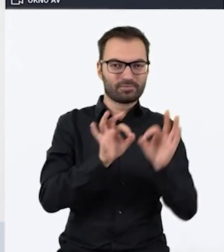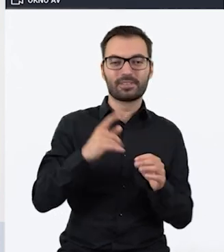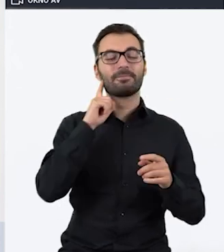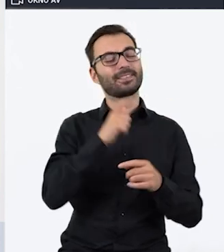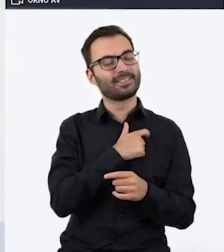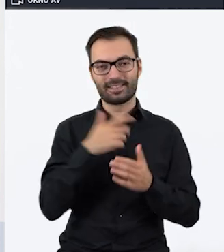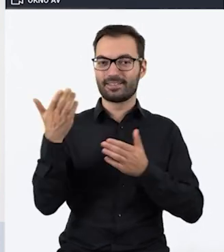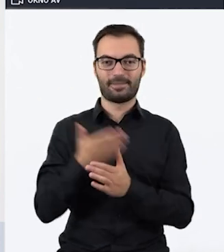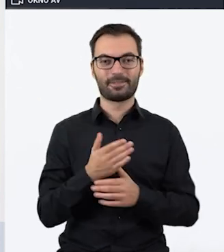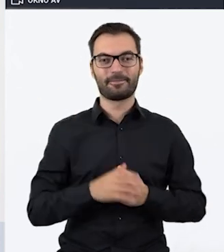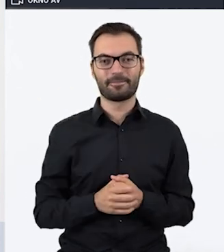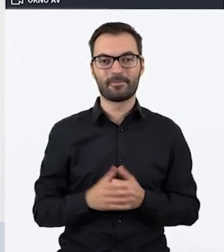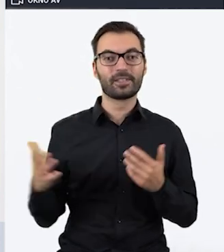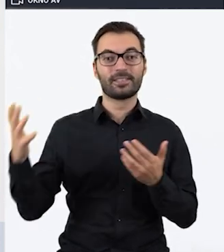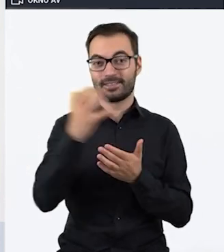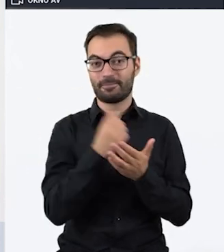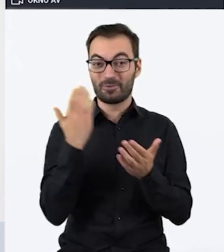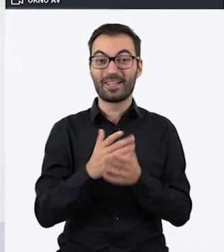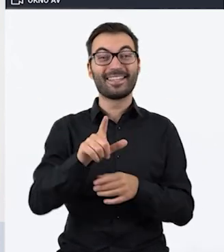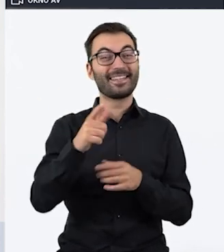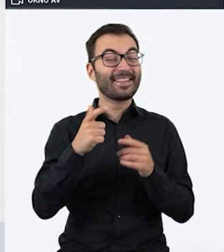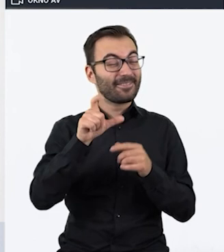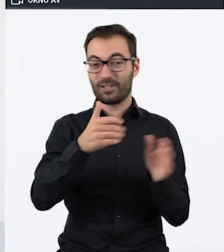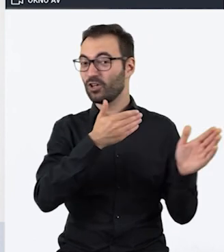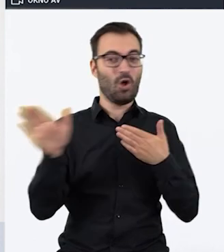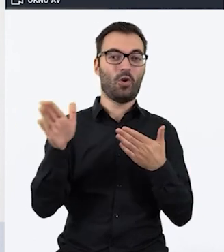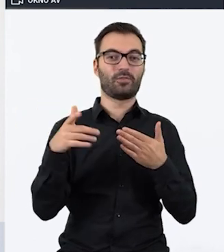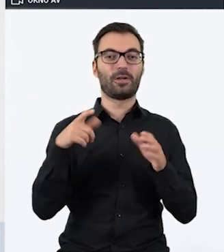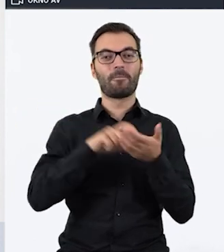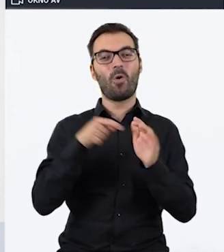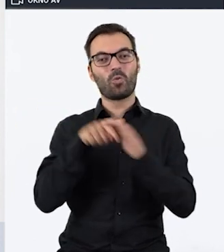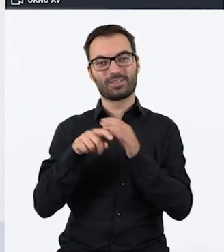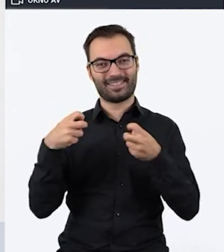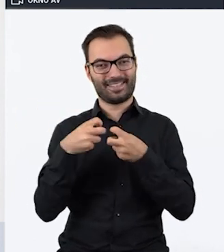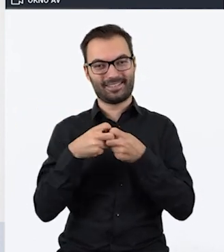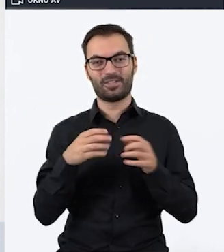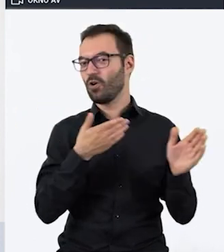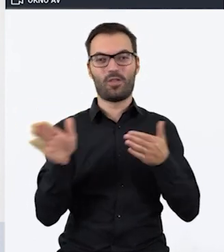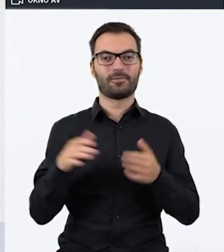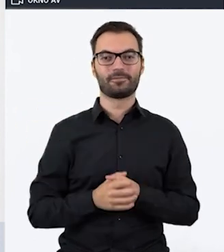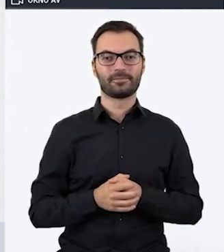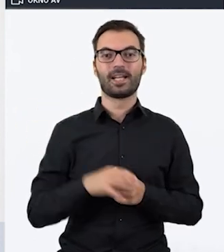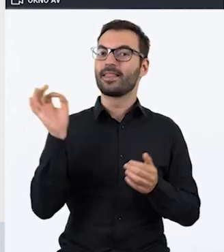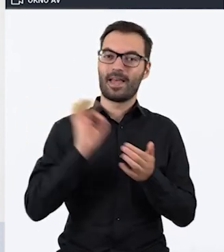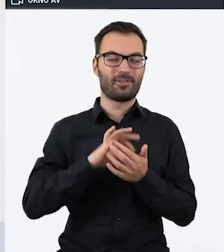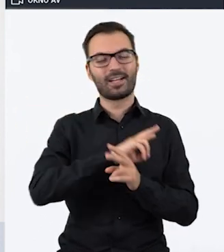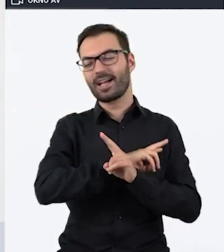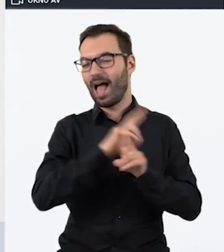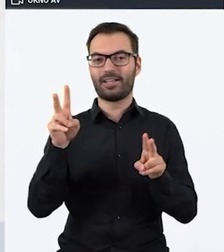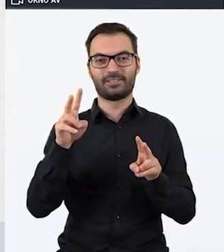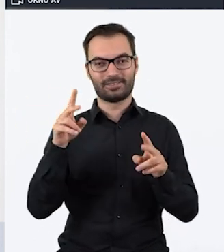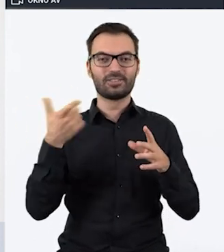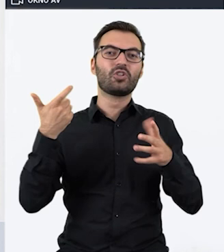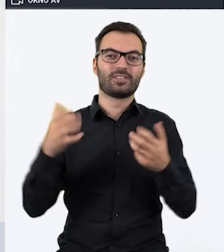zapraszamy. Zebraliśmy już ponad 200 gotowych takich escape roomów online. Na pewno każdy znajdzie tam coś dla